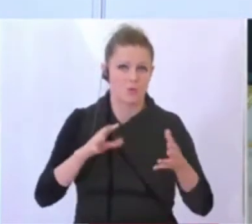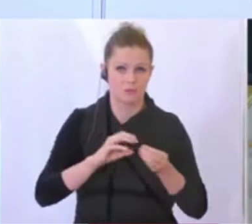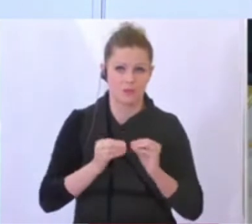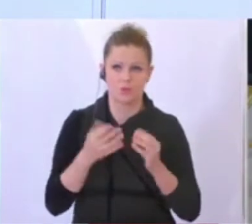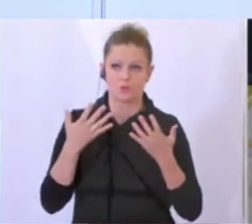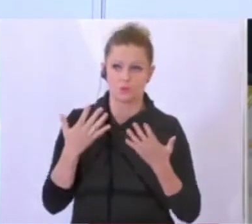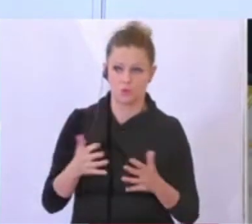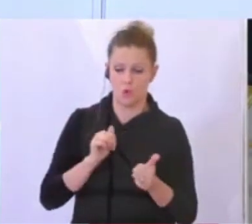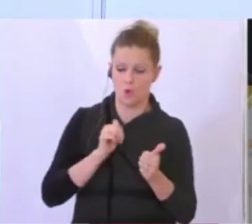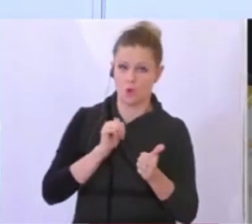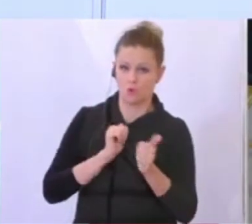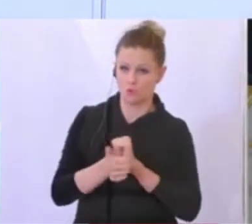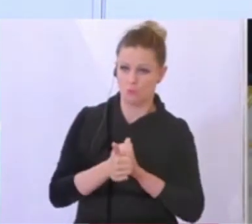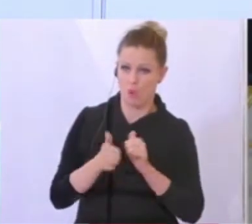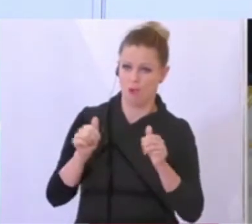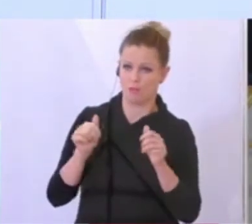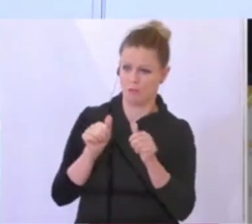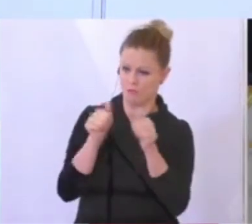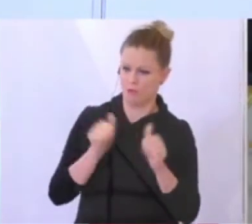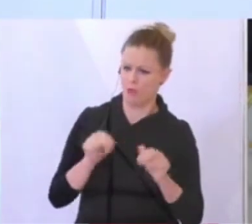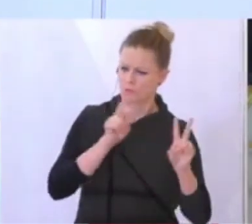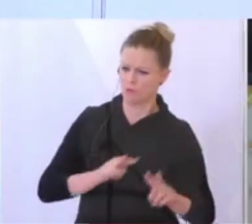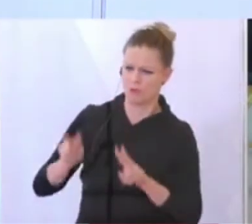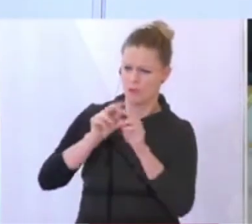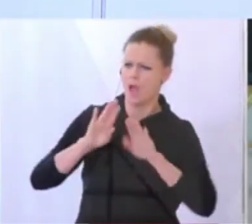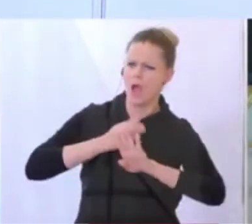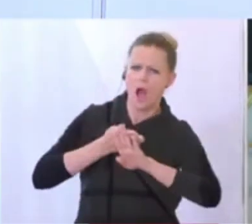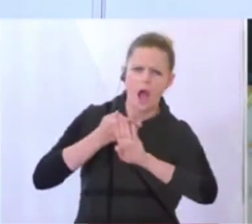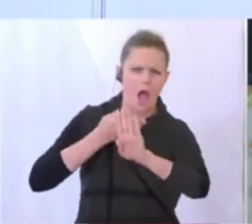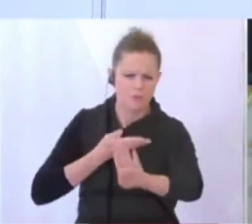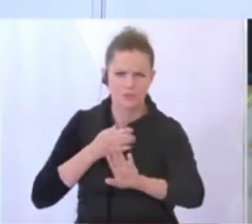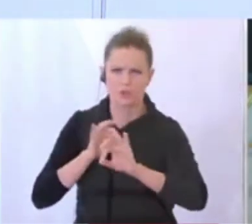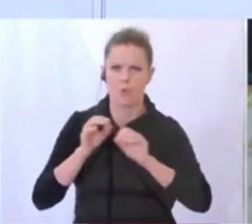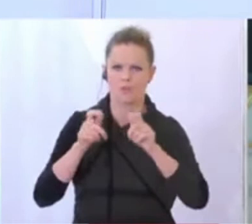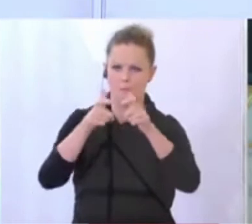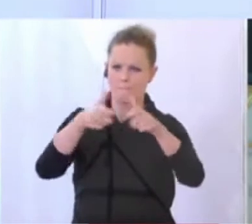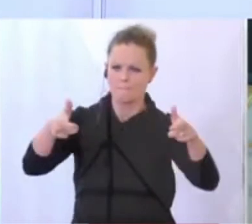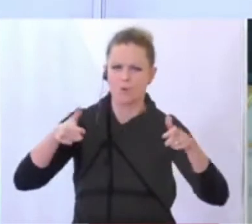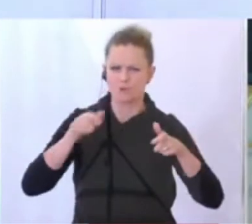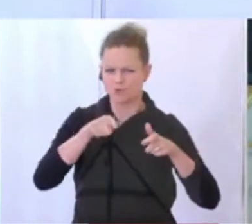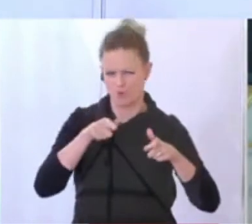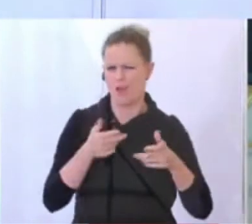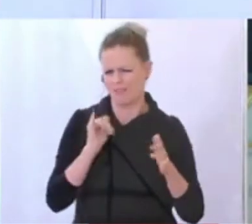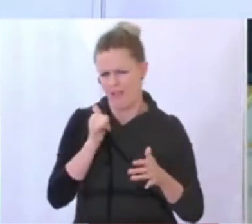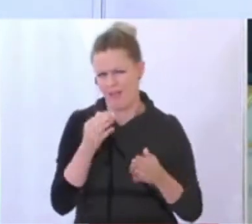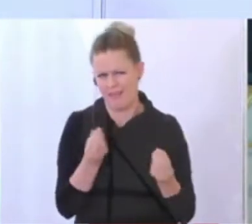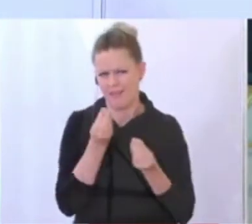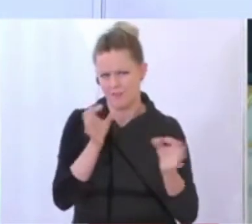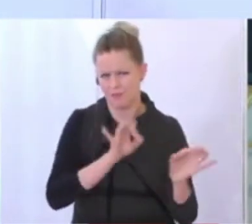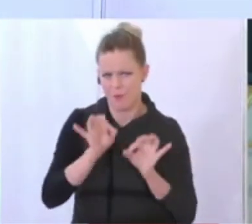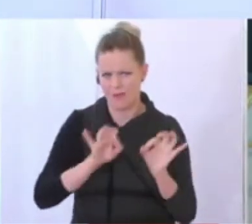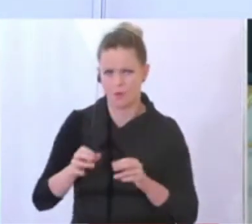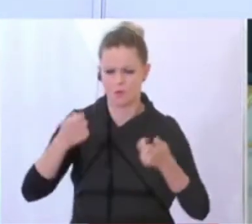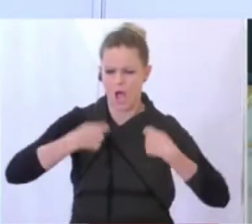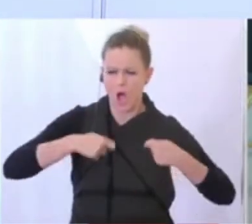Sportart betrachtet, was Abstände betrifft. Oder allenfalls muss man den Boxen Vorkehrungen treffen. Oder auch die Ausrüstung der Menschen,